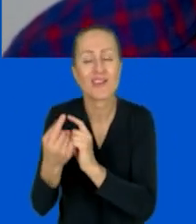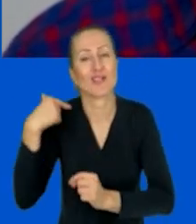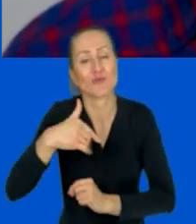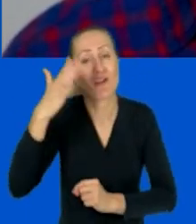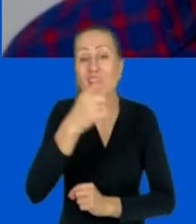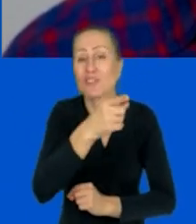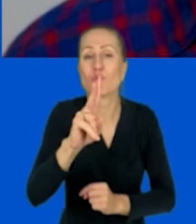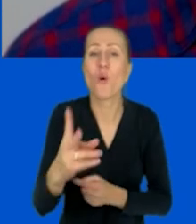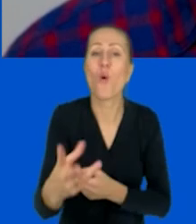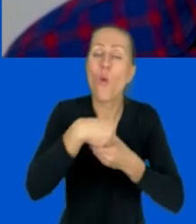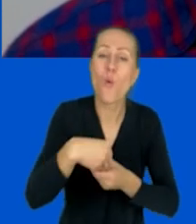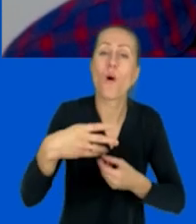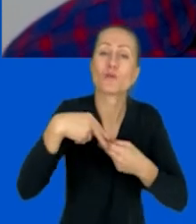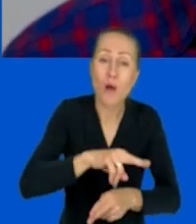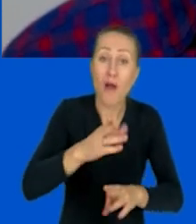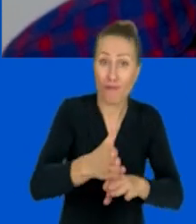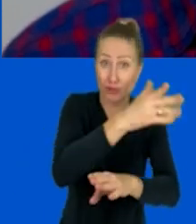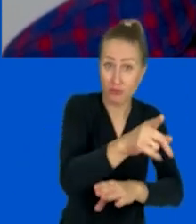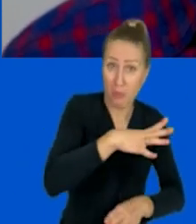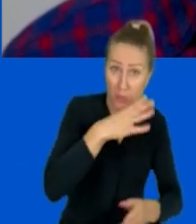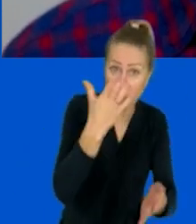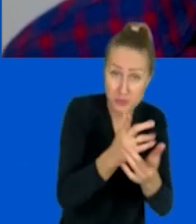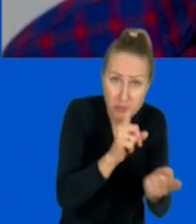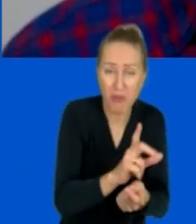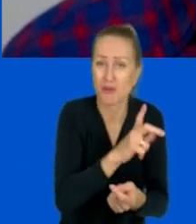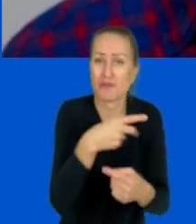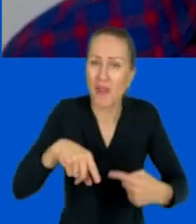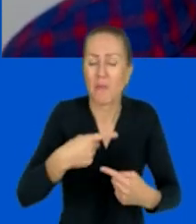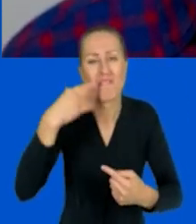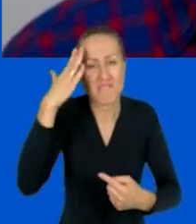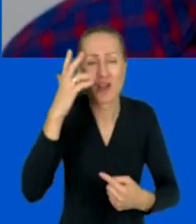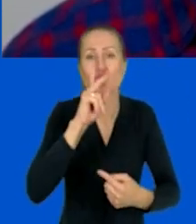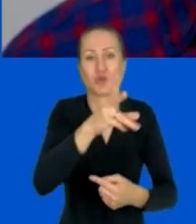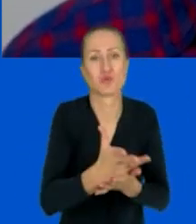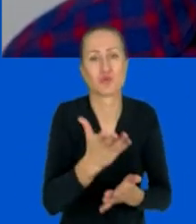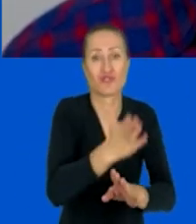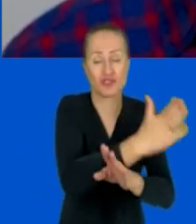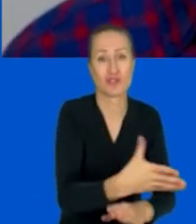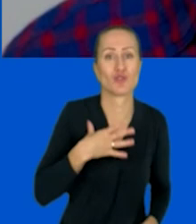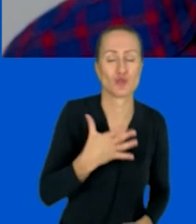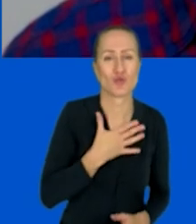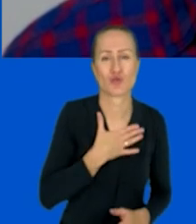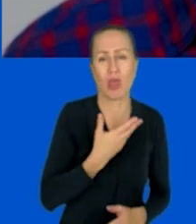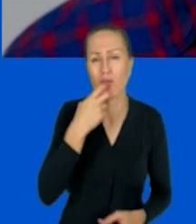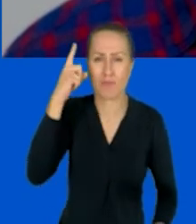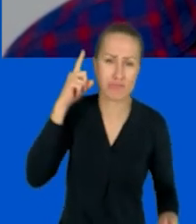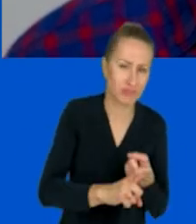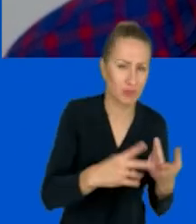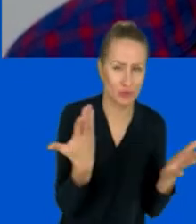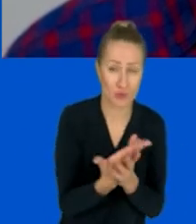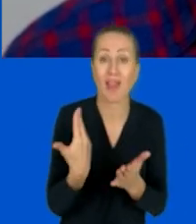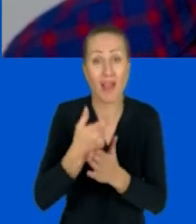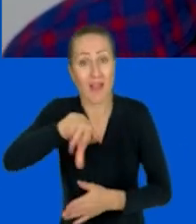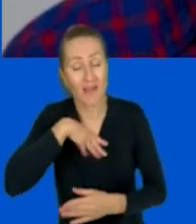uczestnicy byli już wcześniej tego dnia na jakichś spotkaniach, czy może byli już przez kogoś wypompowani. I wtedy musimy się liczyć z tym, żeby podczas naszego